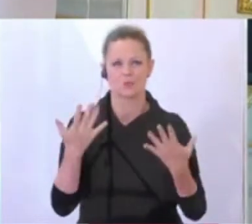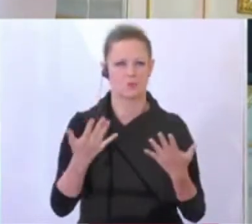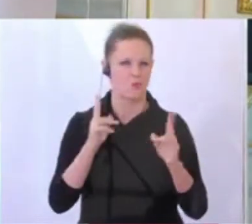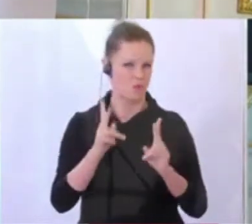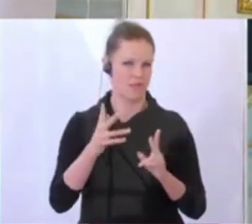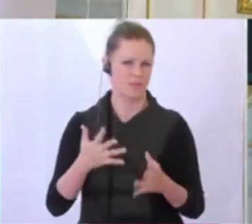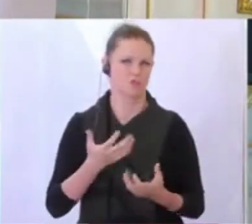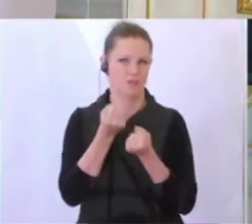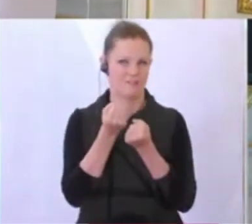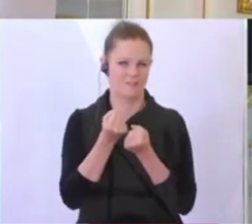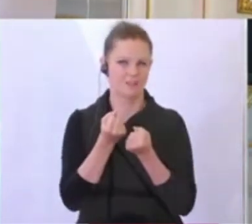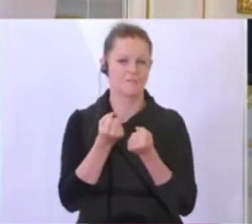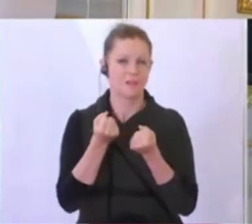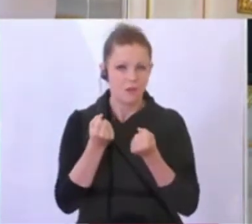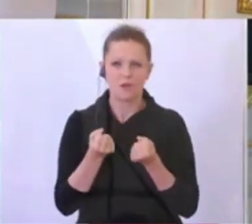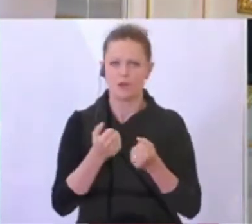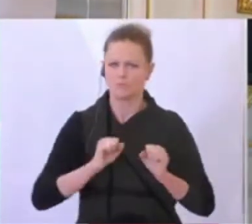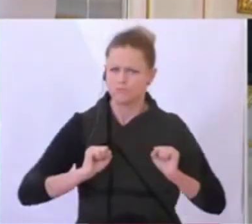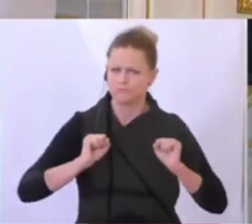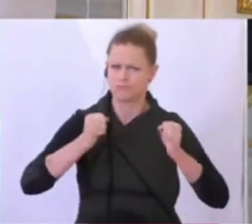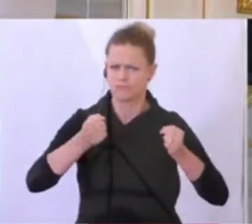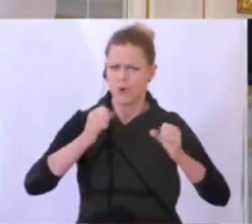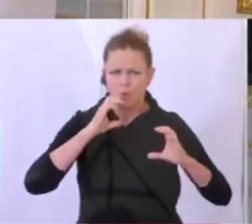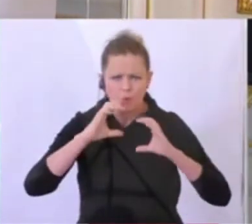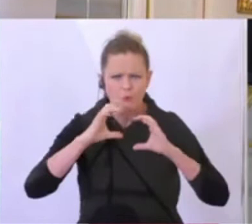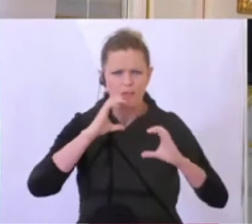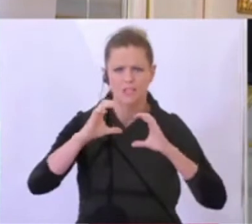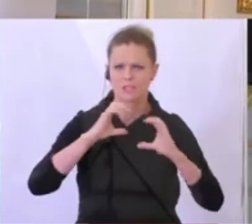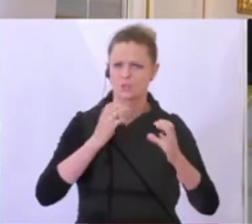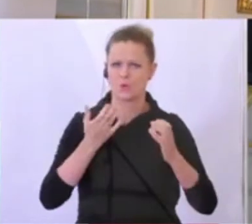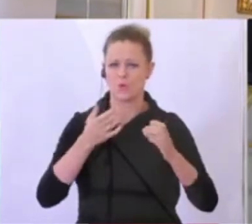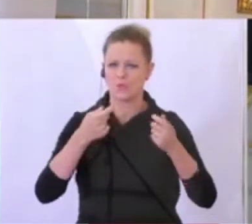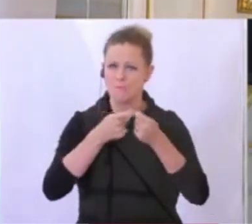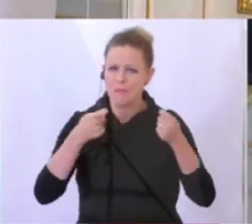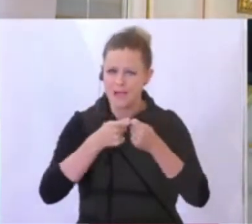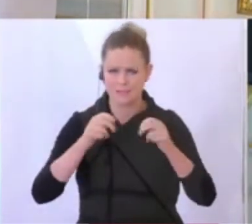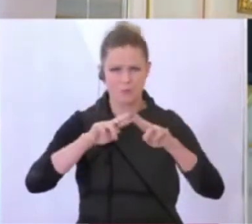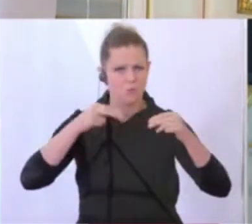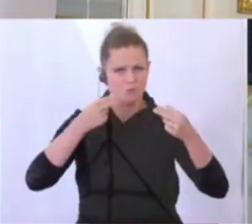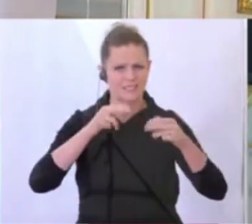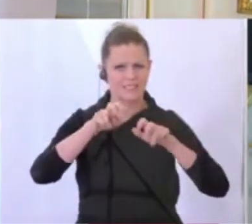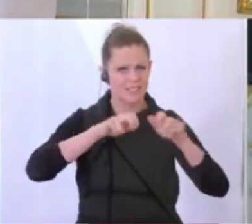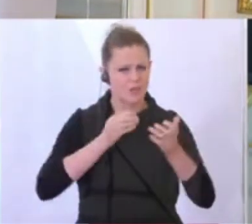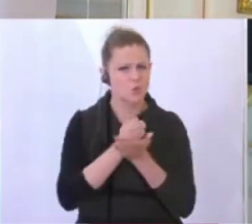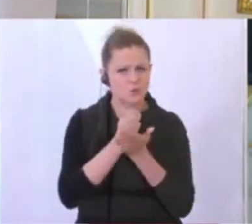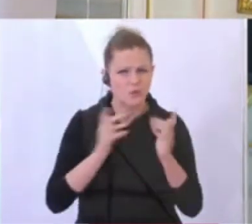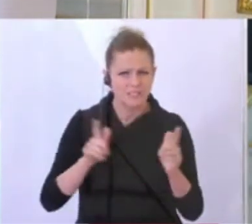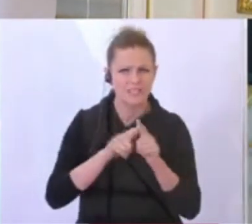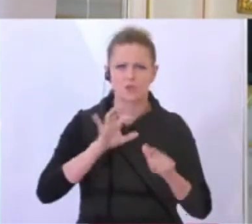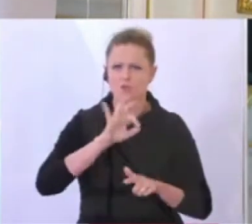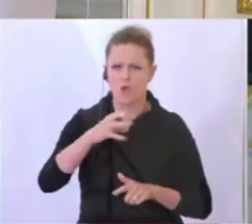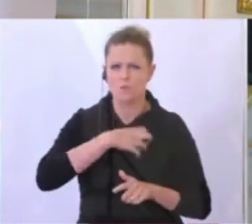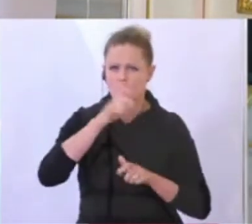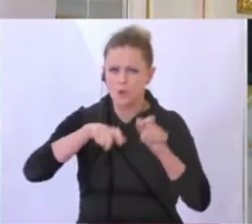meistern konnten. Und dieser enorme Beitrag, ob die Kommunikation der Maßnahmen der Bundesregierung, die Serviceleistungen für die Bürger, das